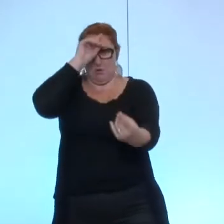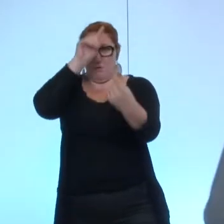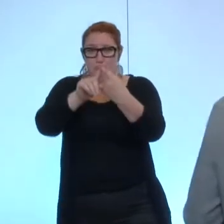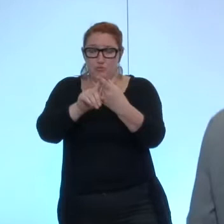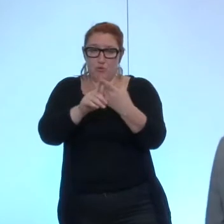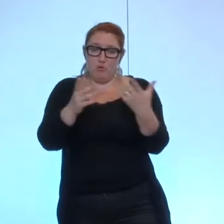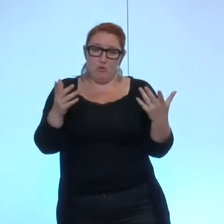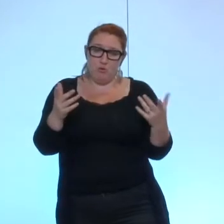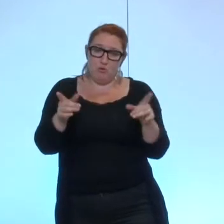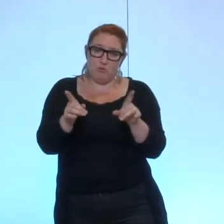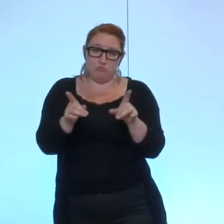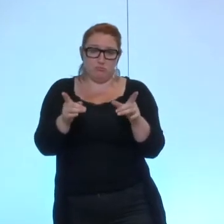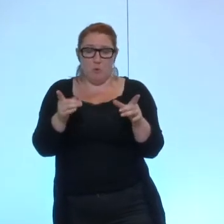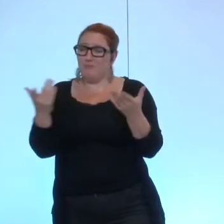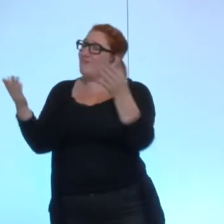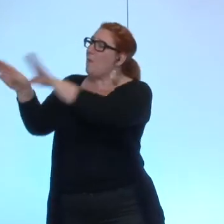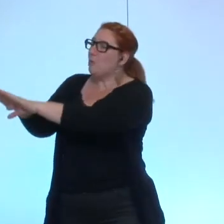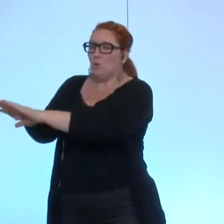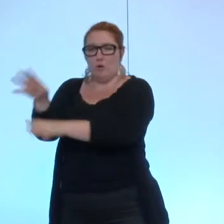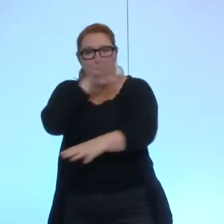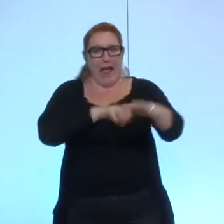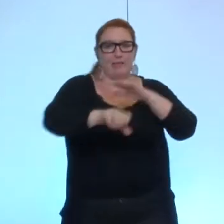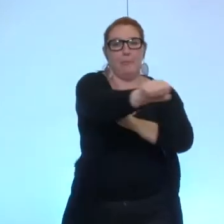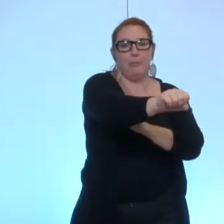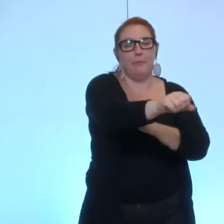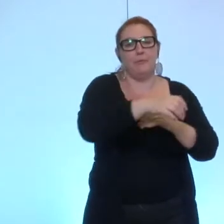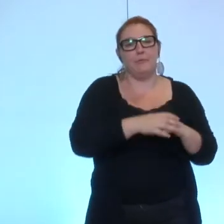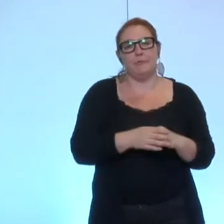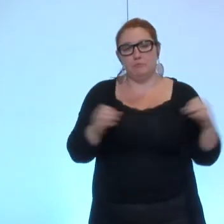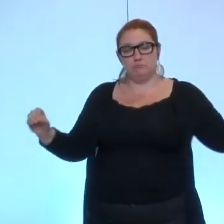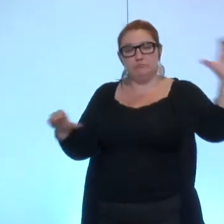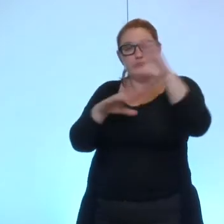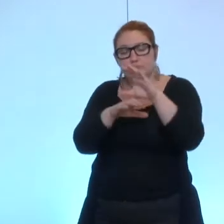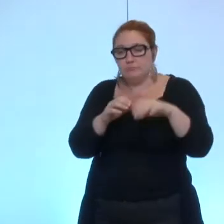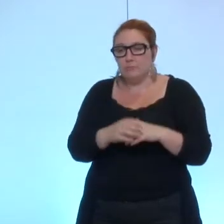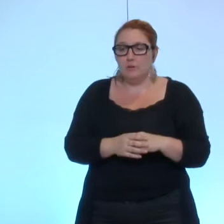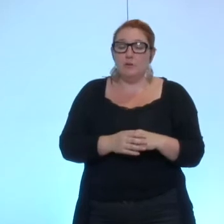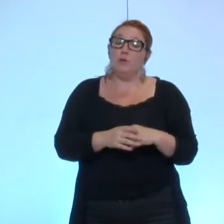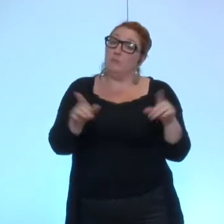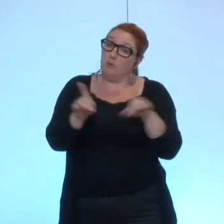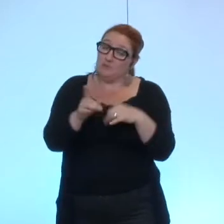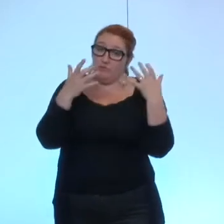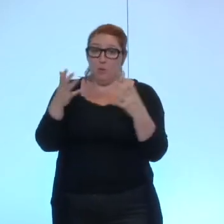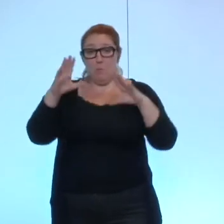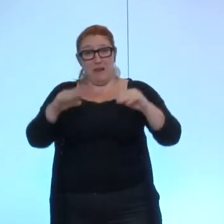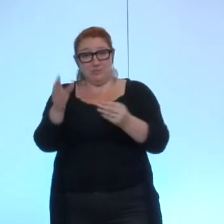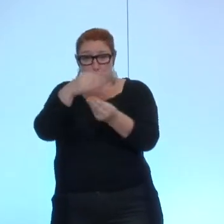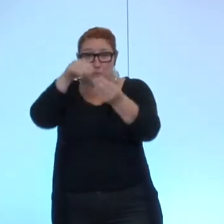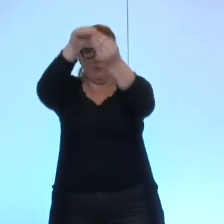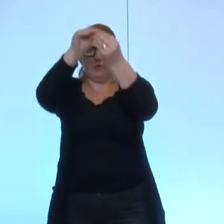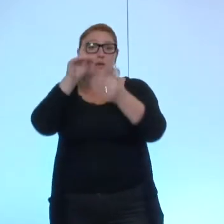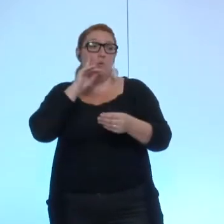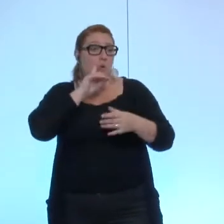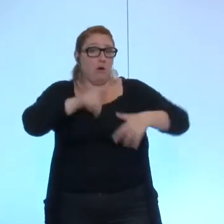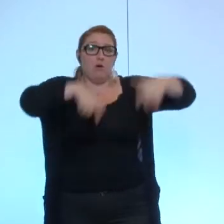de l'épa de Narvik et qui viendront s'ajouter à la création indispensable de places supplémentaires pour répondre aux besoins générés par les projets